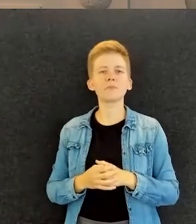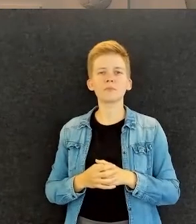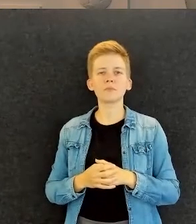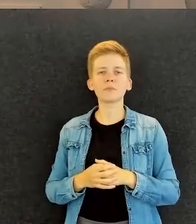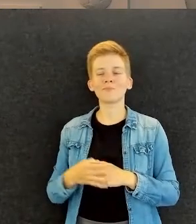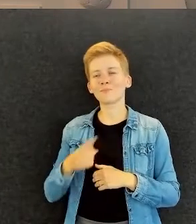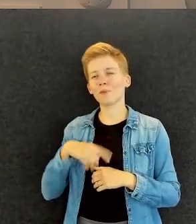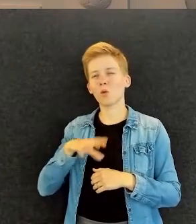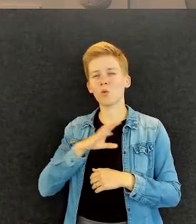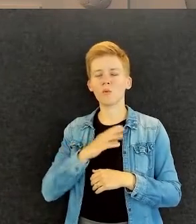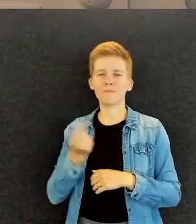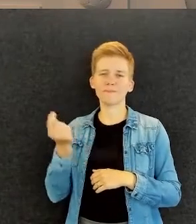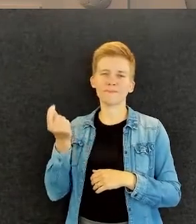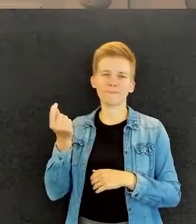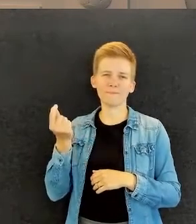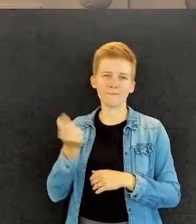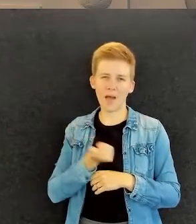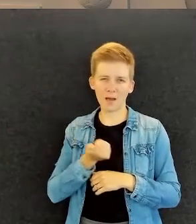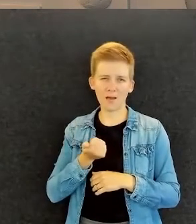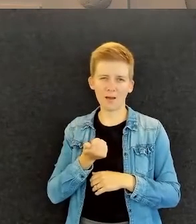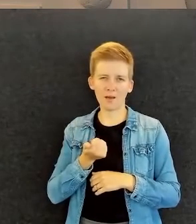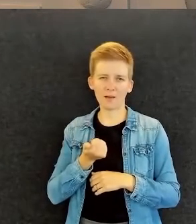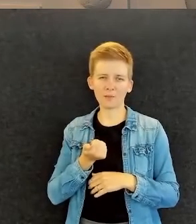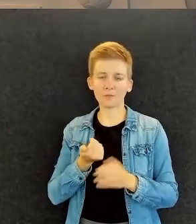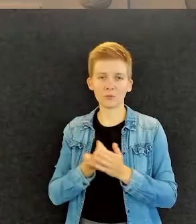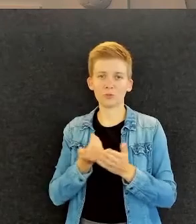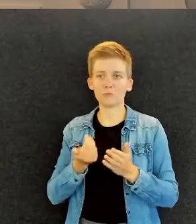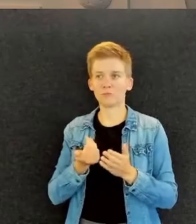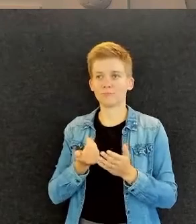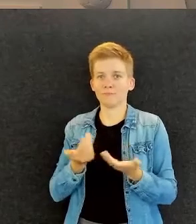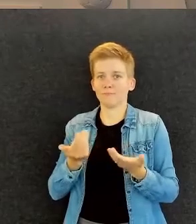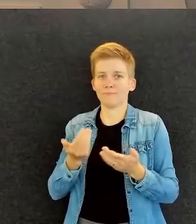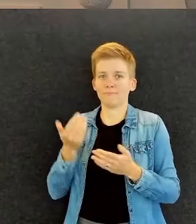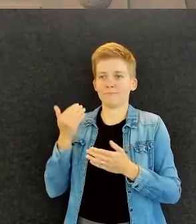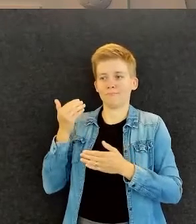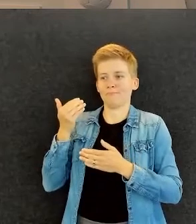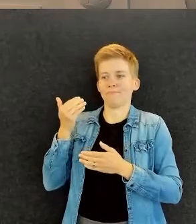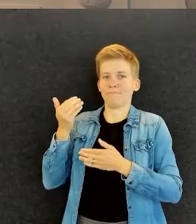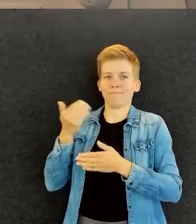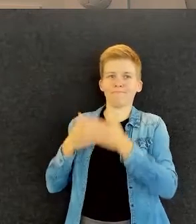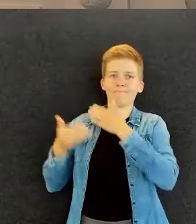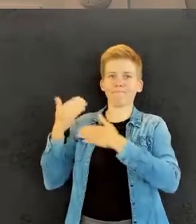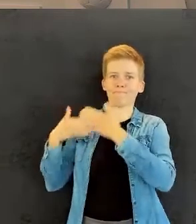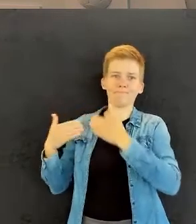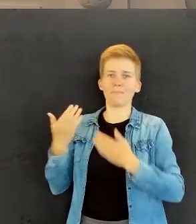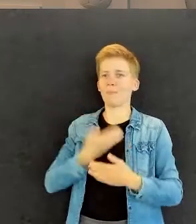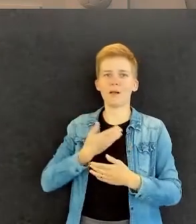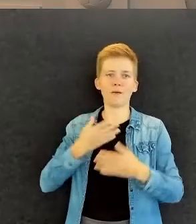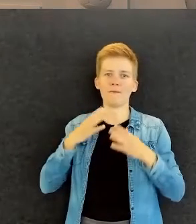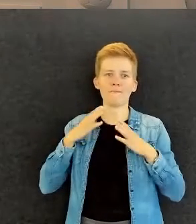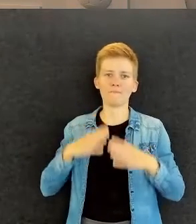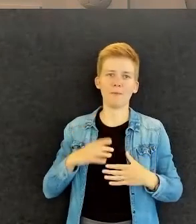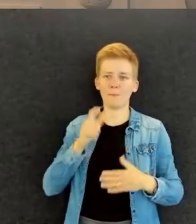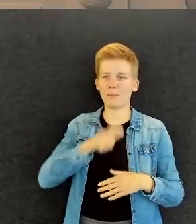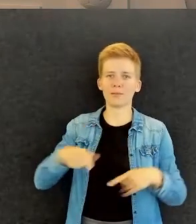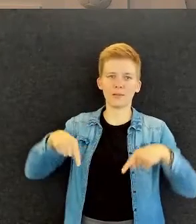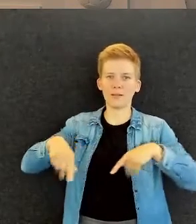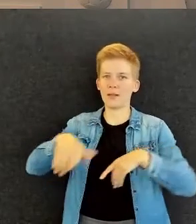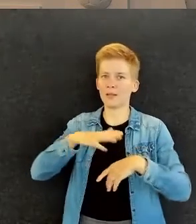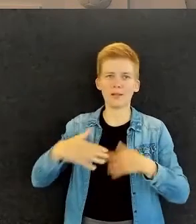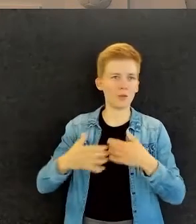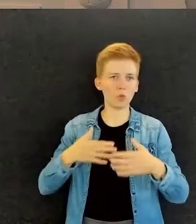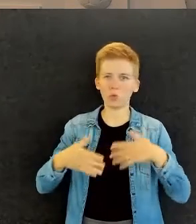Meillä on aika vähän, kun ei vaan ole ollut erinteisesti kauheasti vammaisia tällä kentällä töissä.